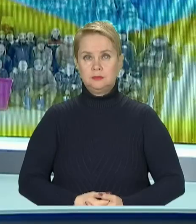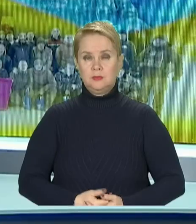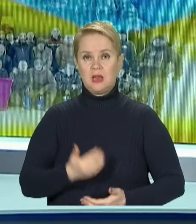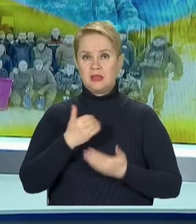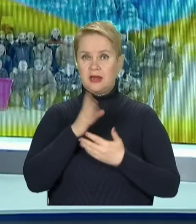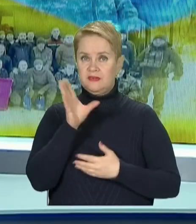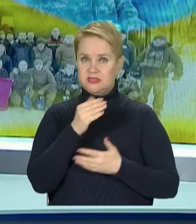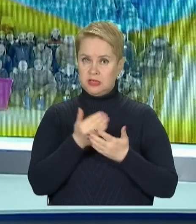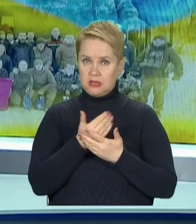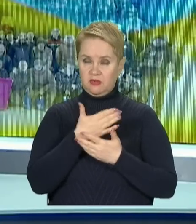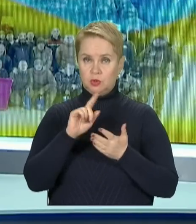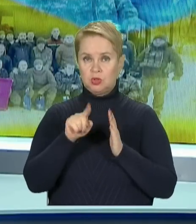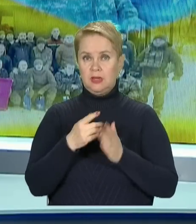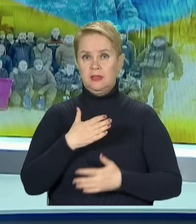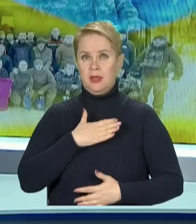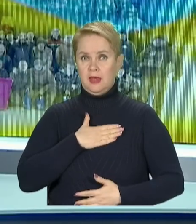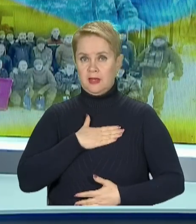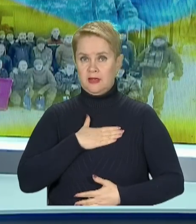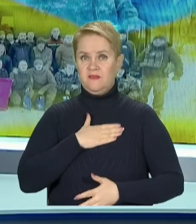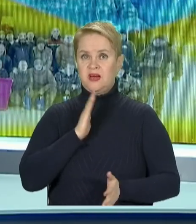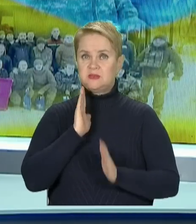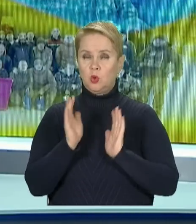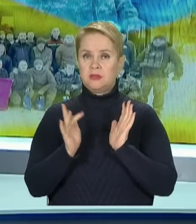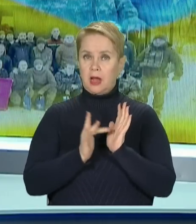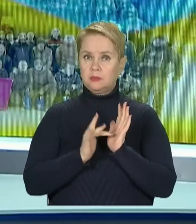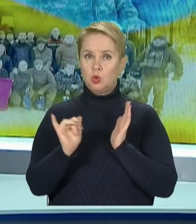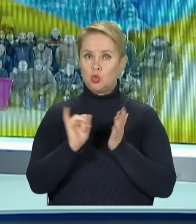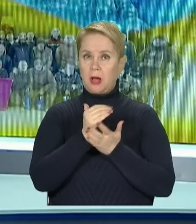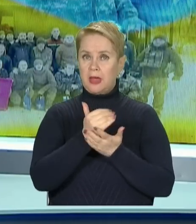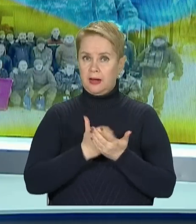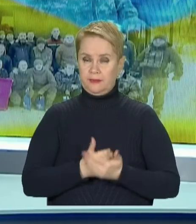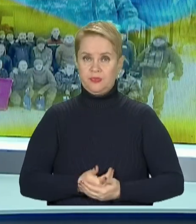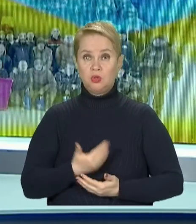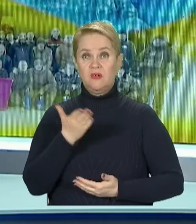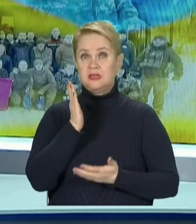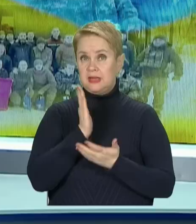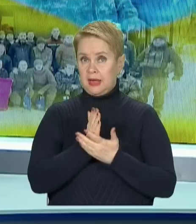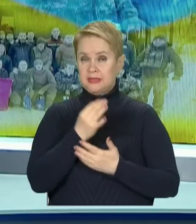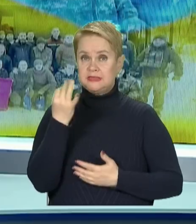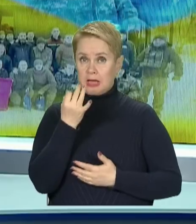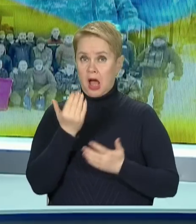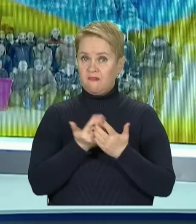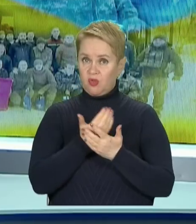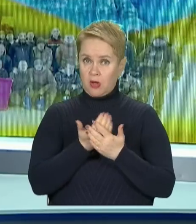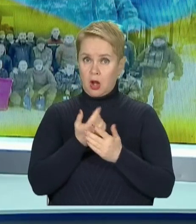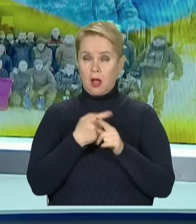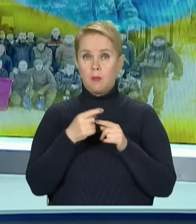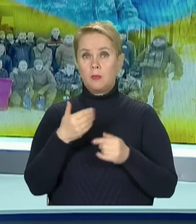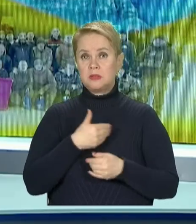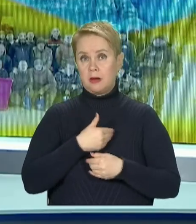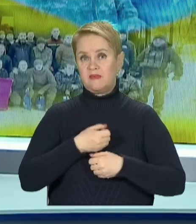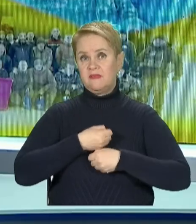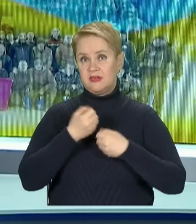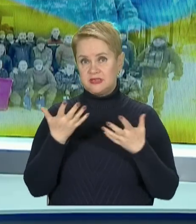І наразі це всі новини. Більше дізнавайтесь на нашій сторінці у Фейсбук, в Телеграм та Ютуб-каналі. Якщо володієте цікавою інформацією або ж